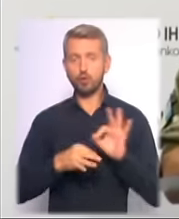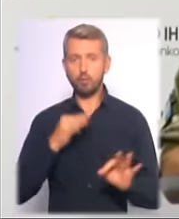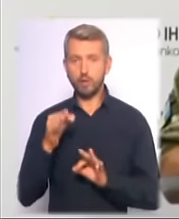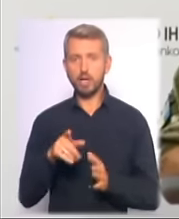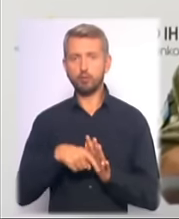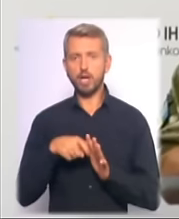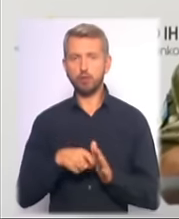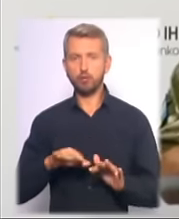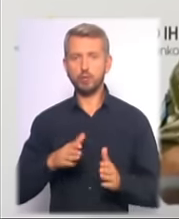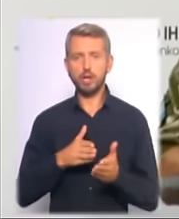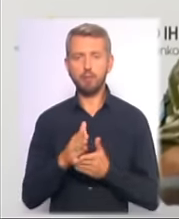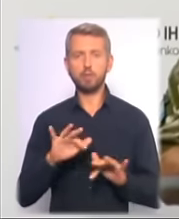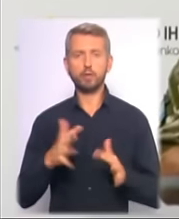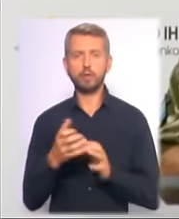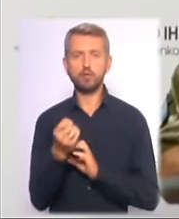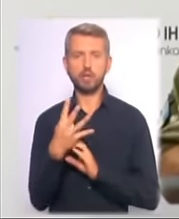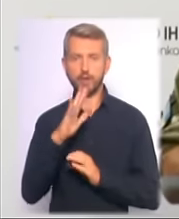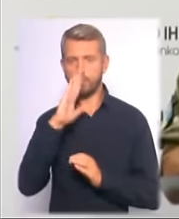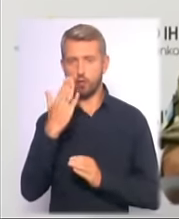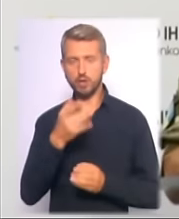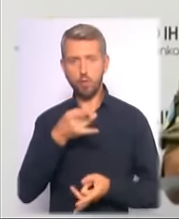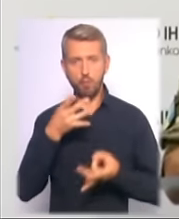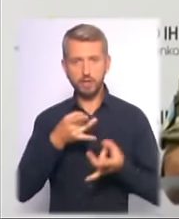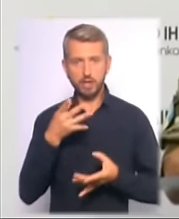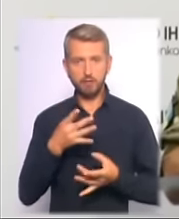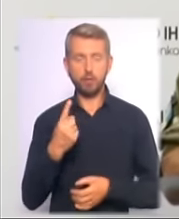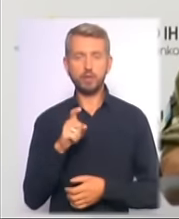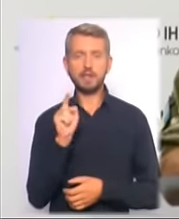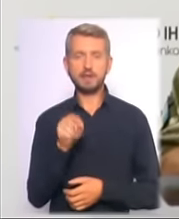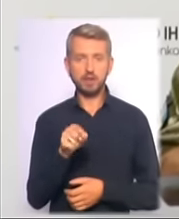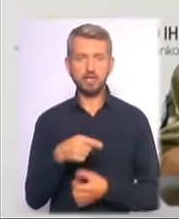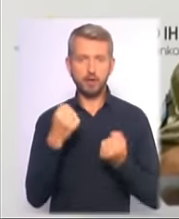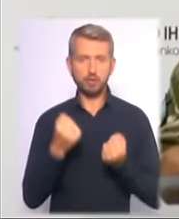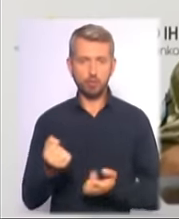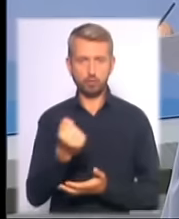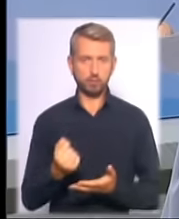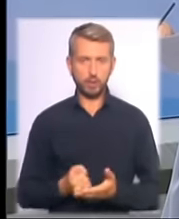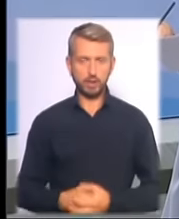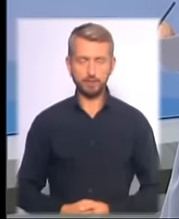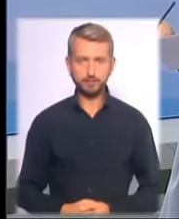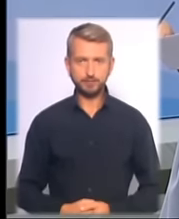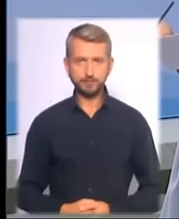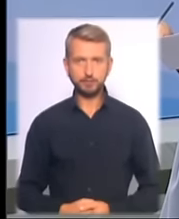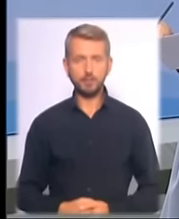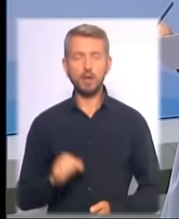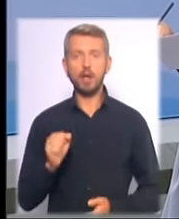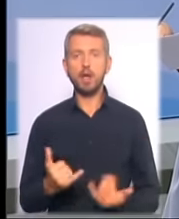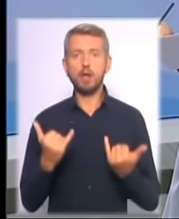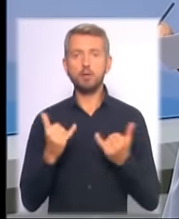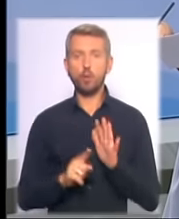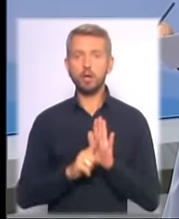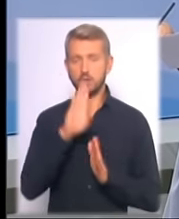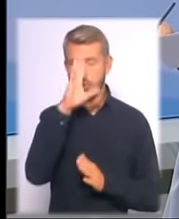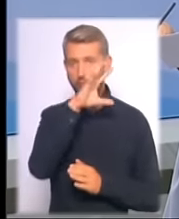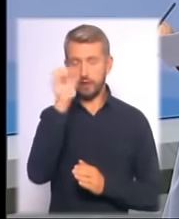сталося 14 ворожих обстрілів. Один з них – із важкового озброєння. А сьогодні з опівночі